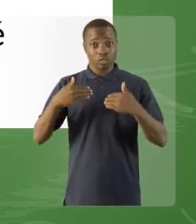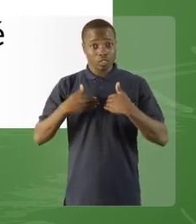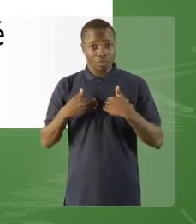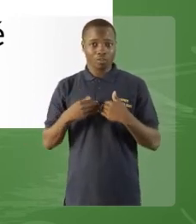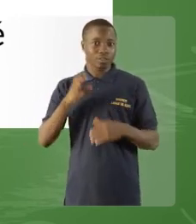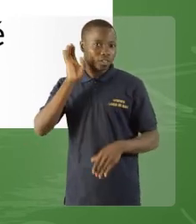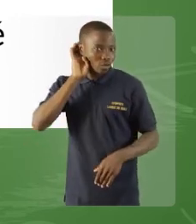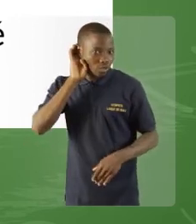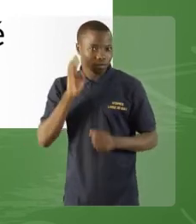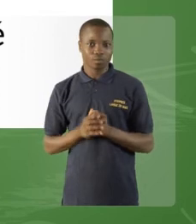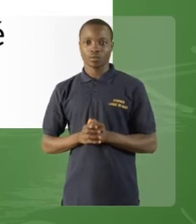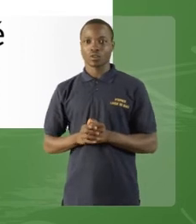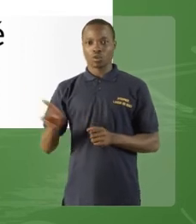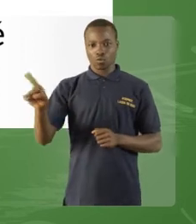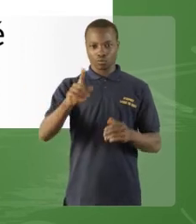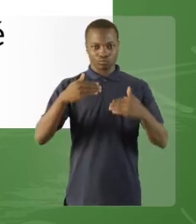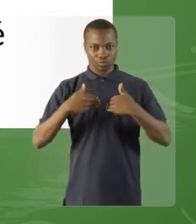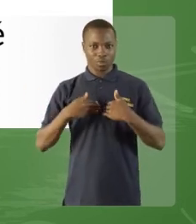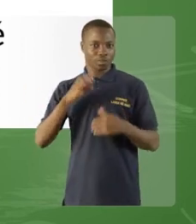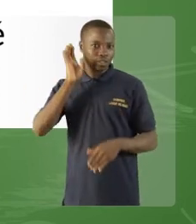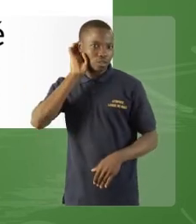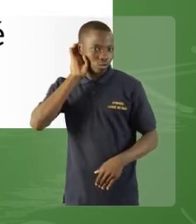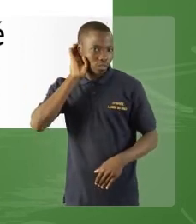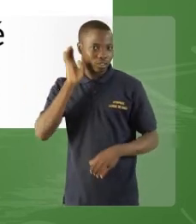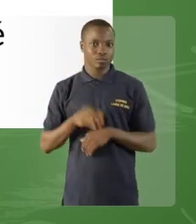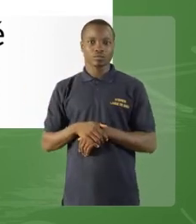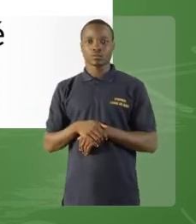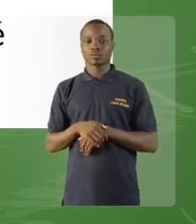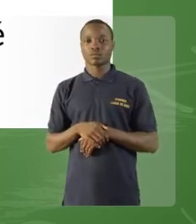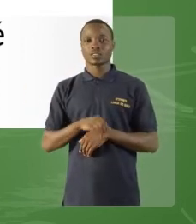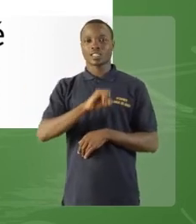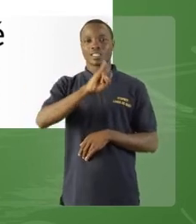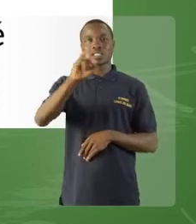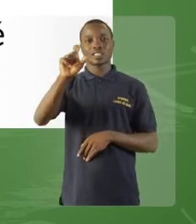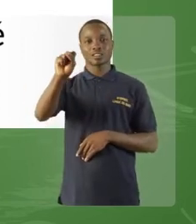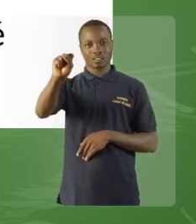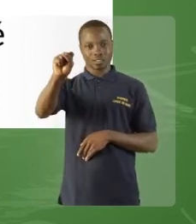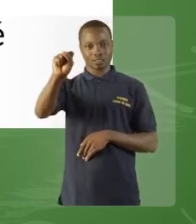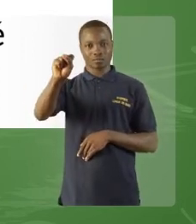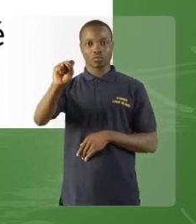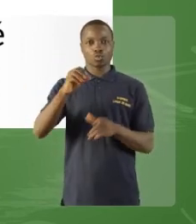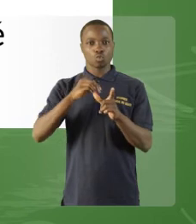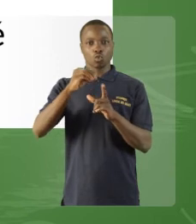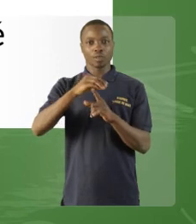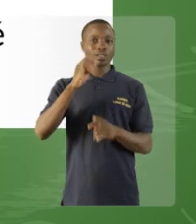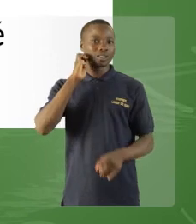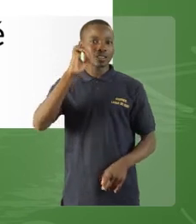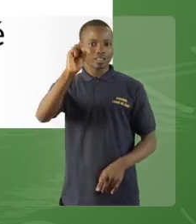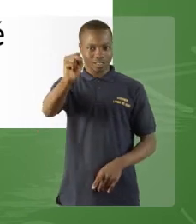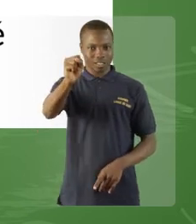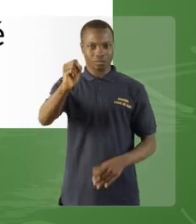« Il » ou « elle a écouté ». « Nous avons écouté ».